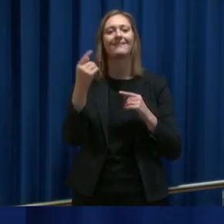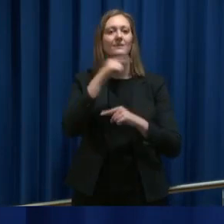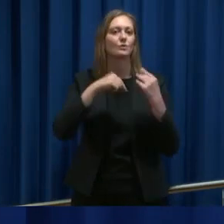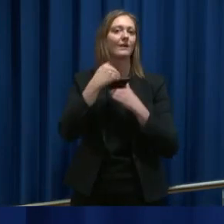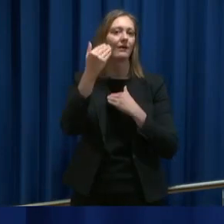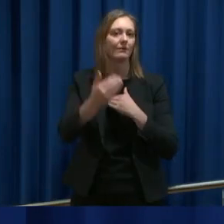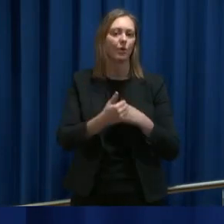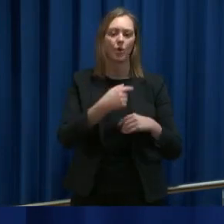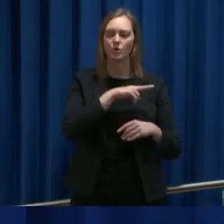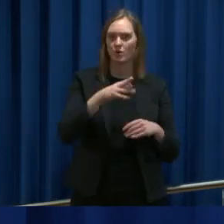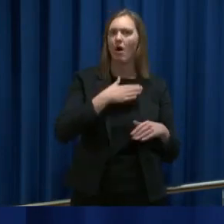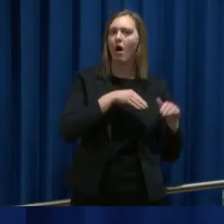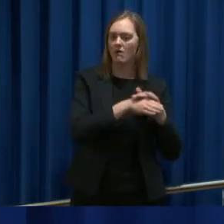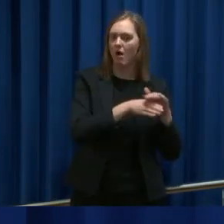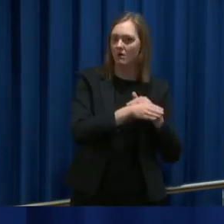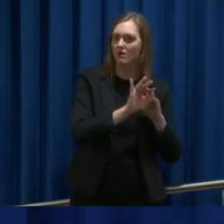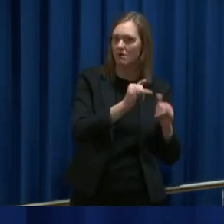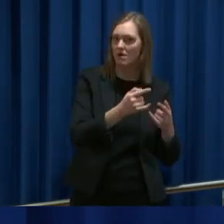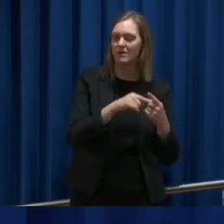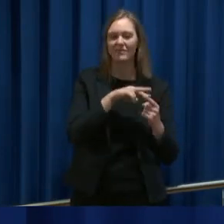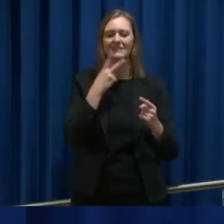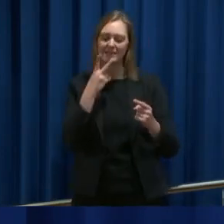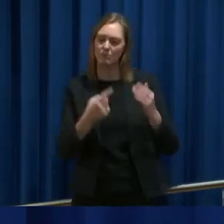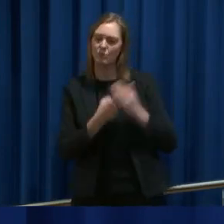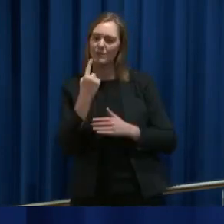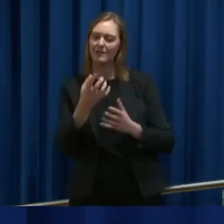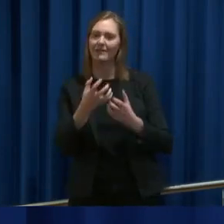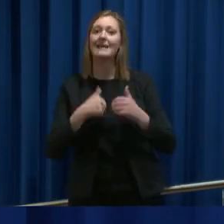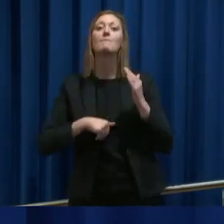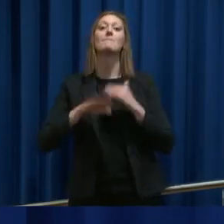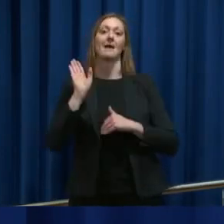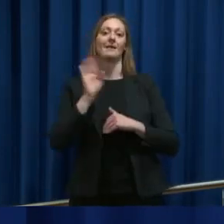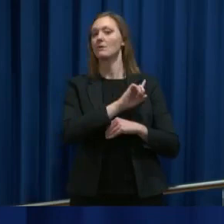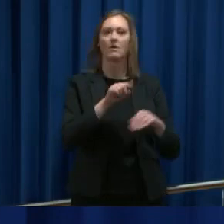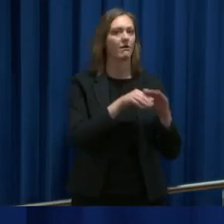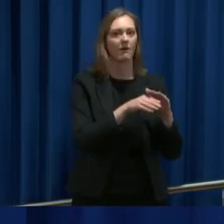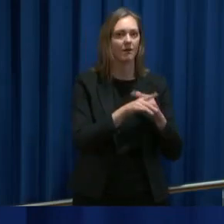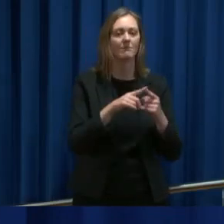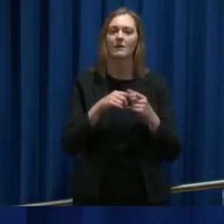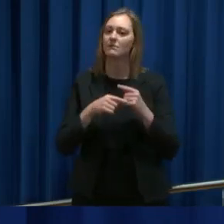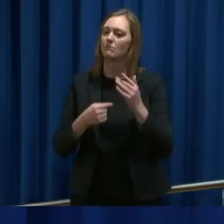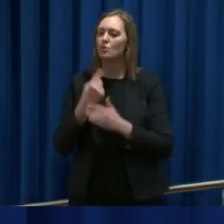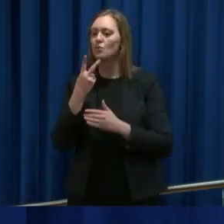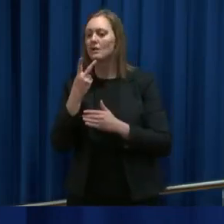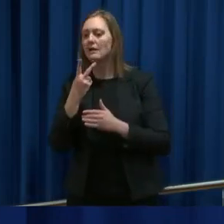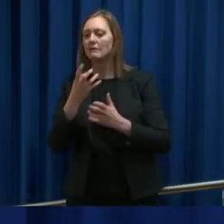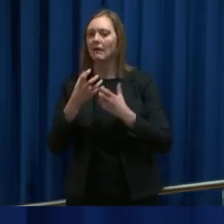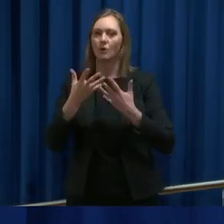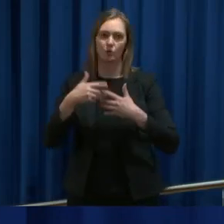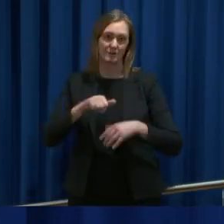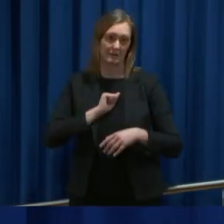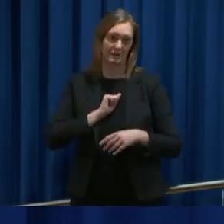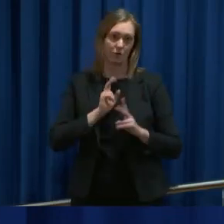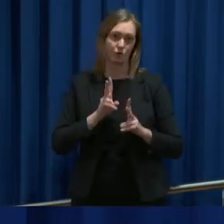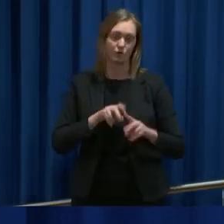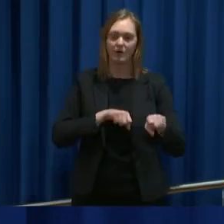at Norge ikke har hatt lagret på disse områdene. Men vi ser jo at vi har kanskje behov for mer enn bare lagret, men også ser på produksjonsmuligheter. Og det var også noe regjeringen